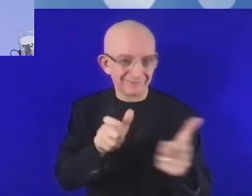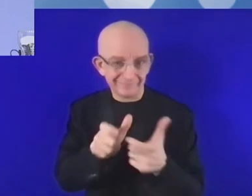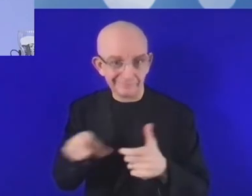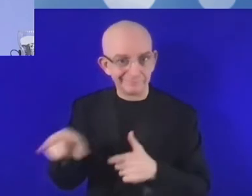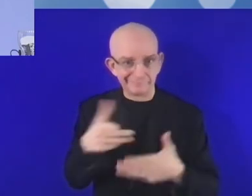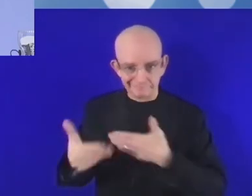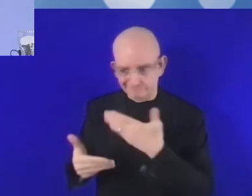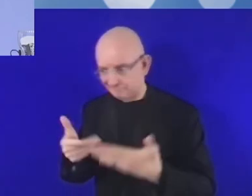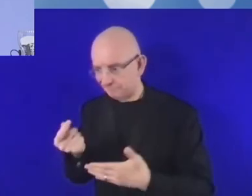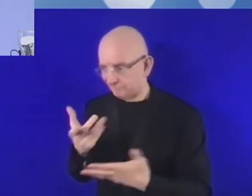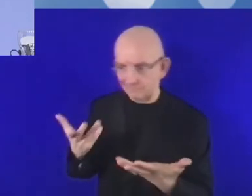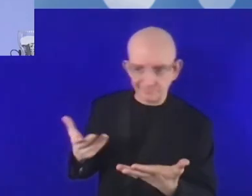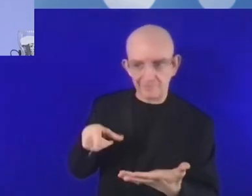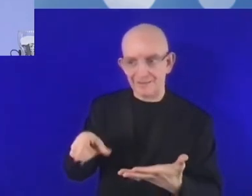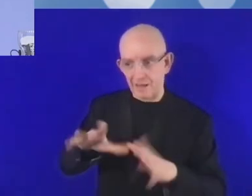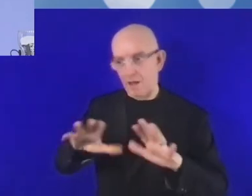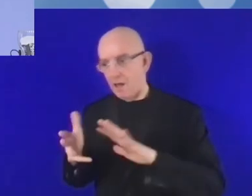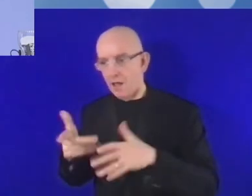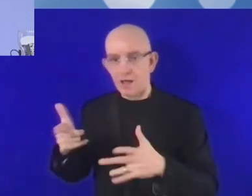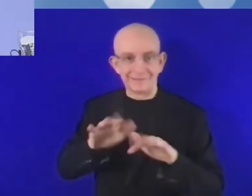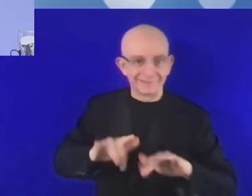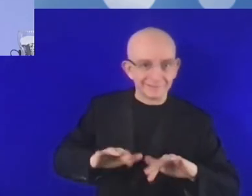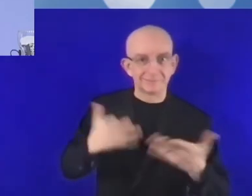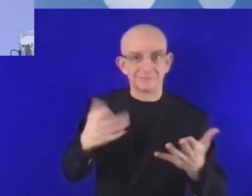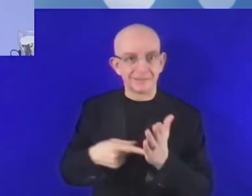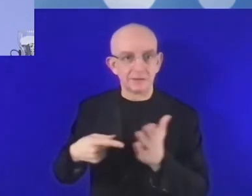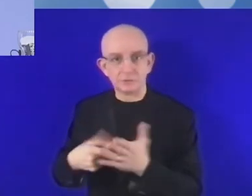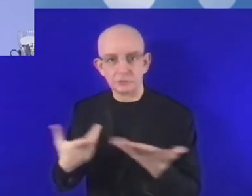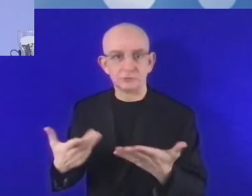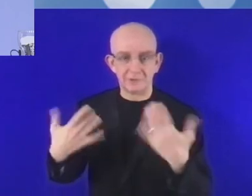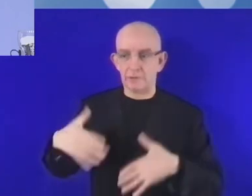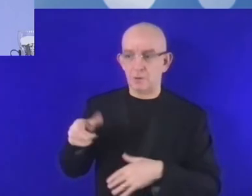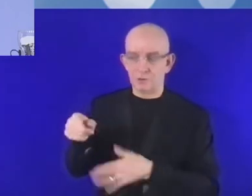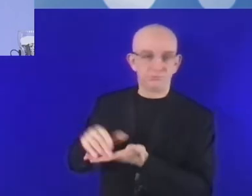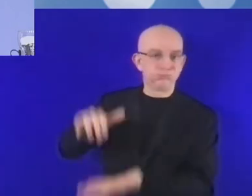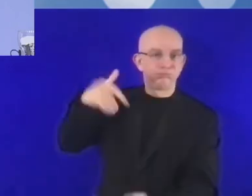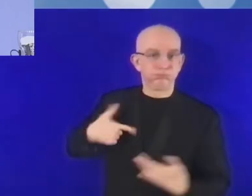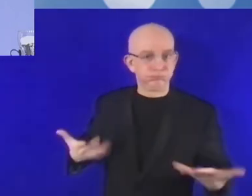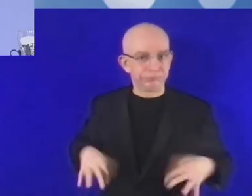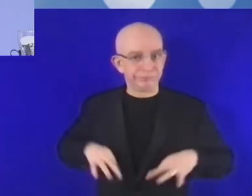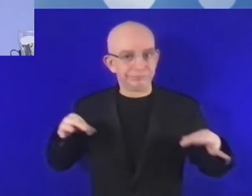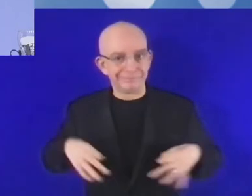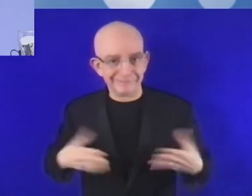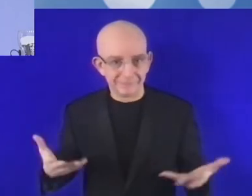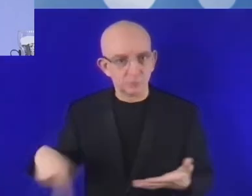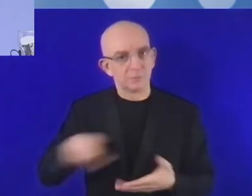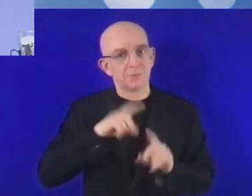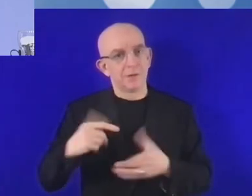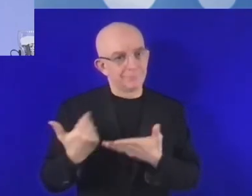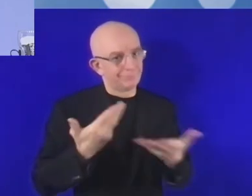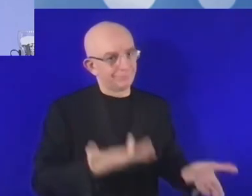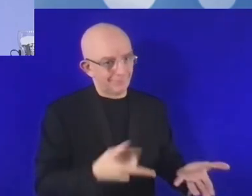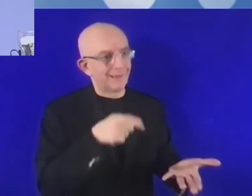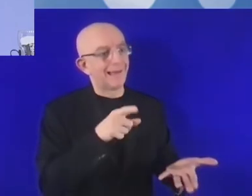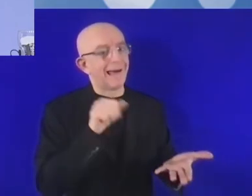Tutaj my musimy oferować wsparcie. Kolejna kwestia to jest model finansowania.